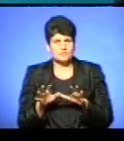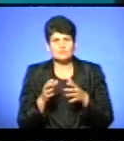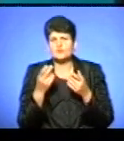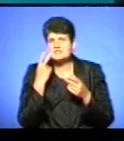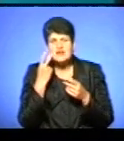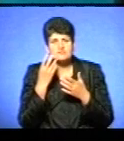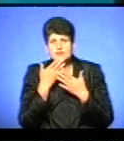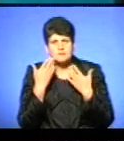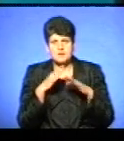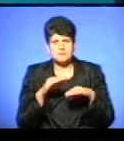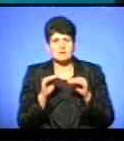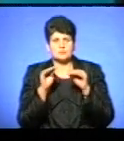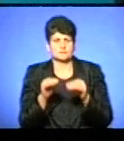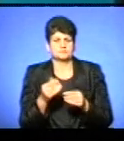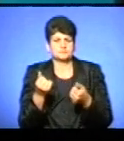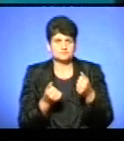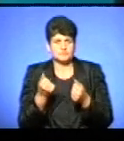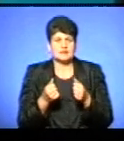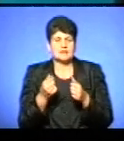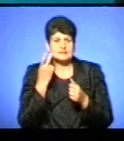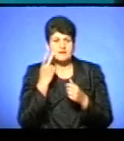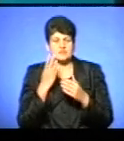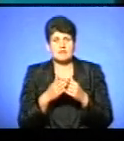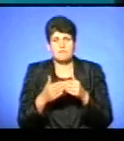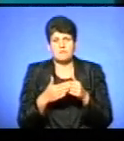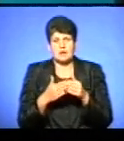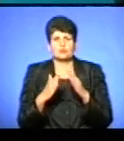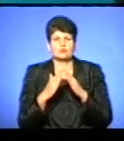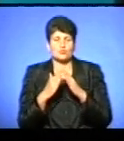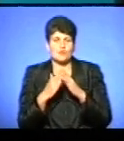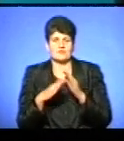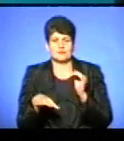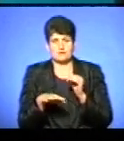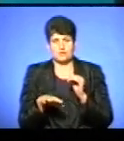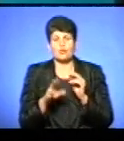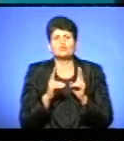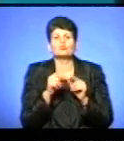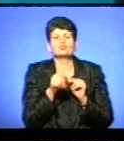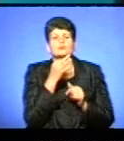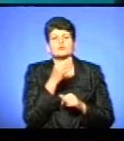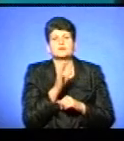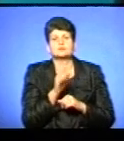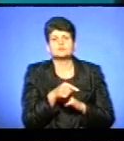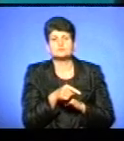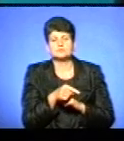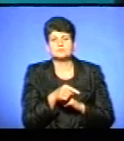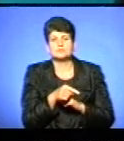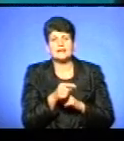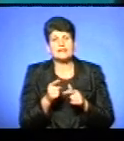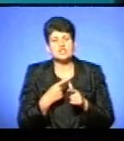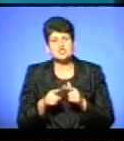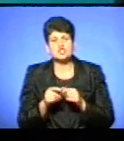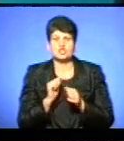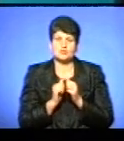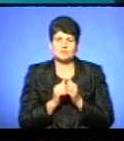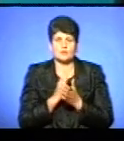припаркуватися, і завжди проблеми є у прибудинкових територіях. Якщо так, хто тут відповідальний, і чи часто